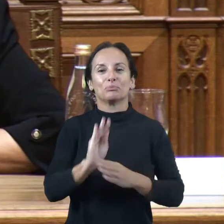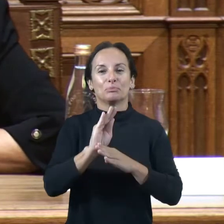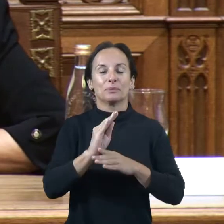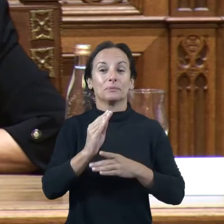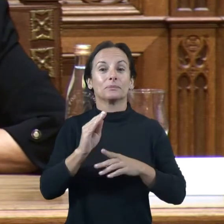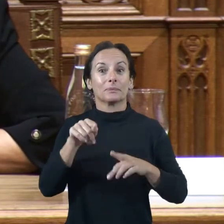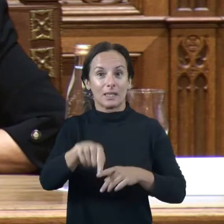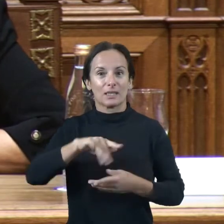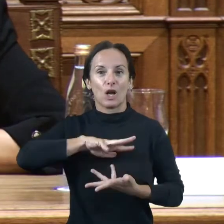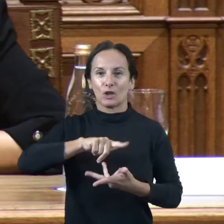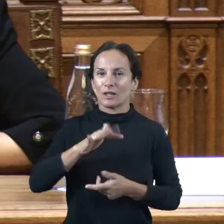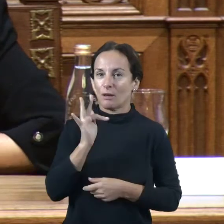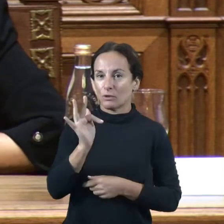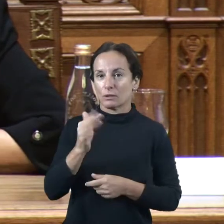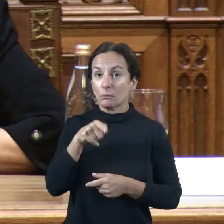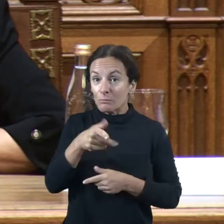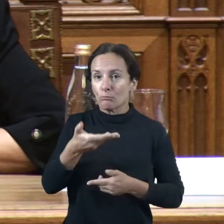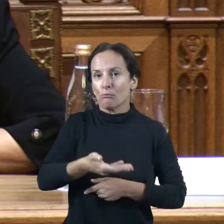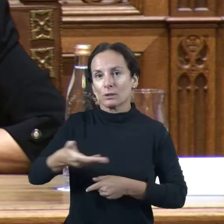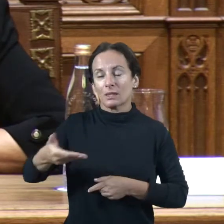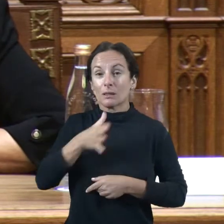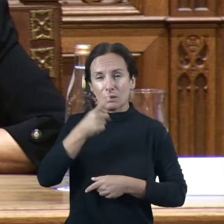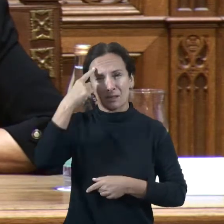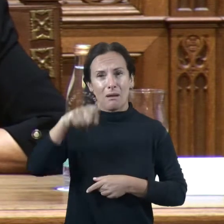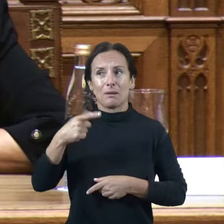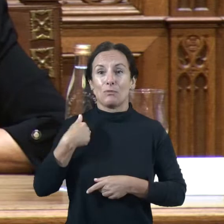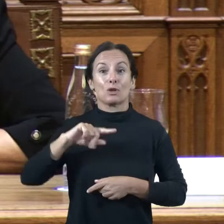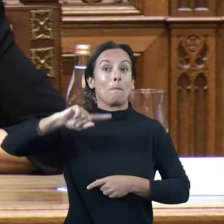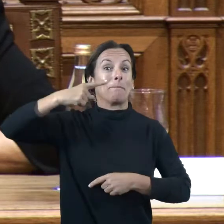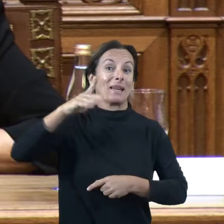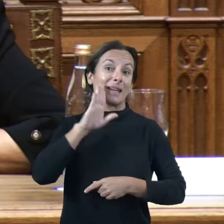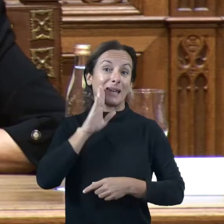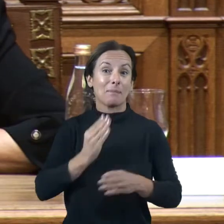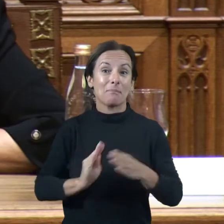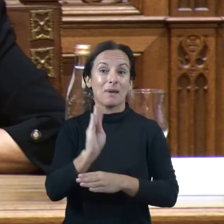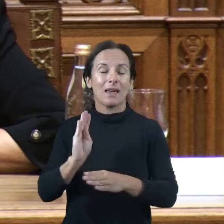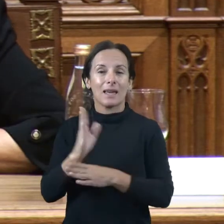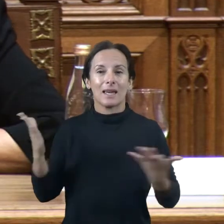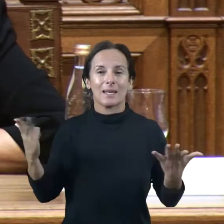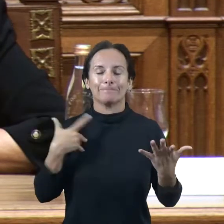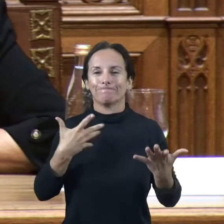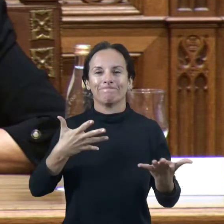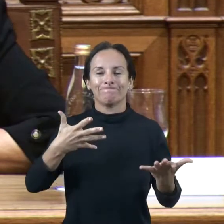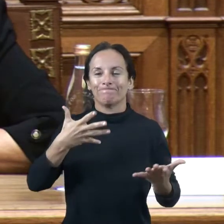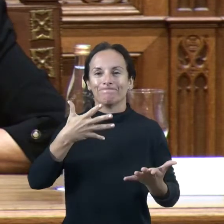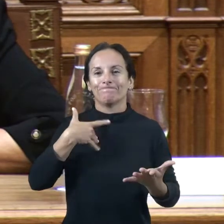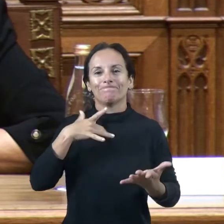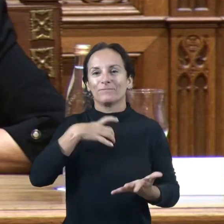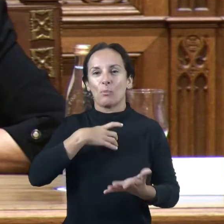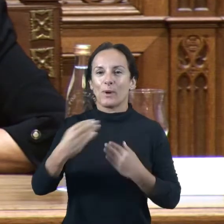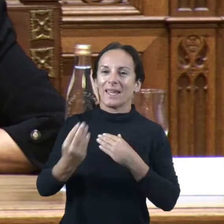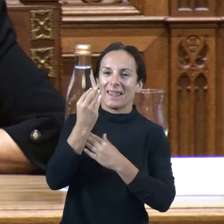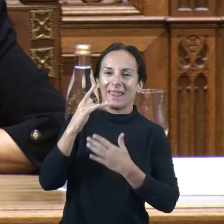és important per tothom, perquè sabem que moltíssima gent també s'ha quedat a les portes i, per tant, com a mínim, podrem donar cobertura en aquesta